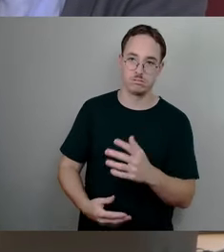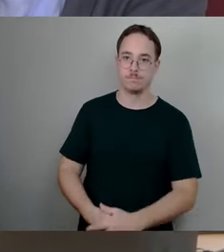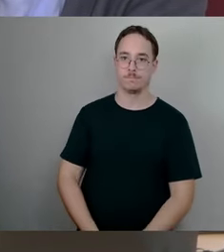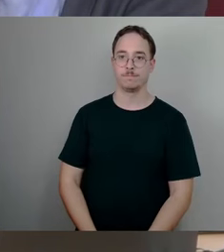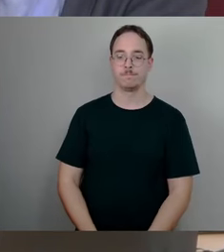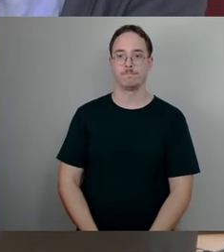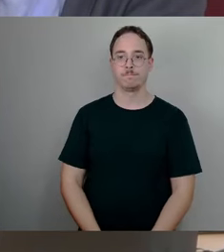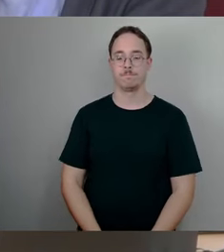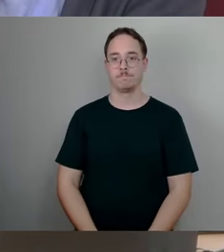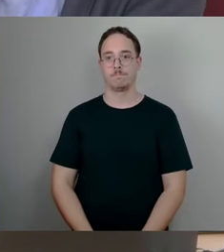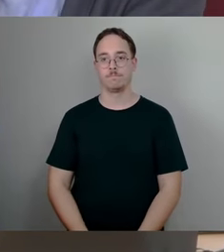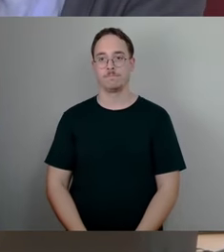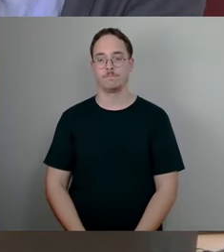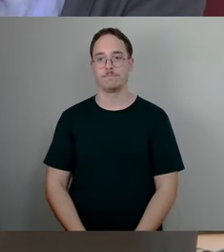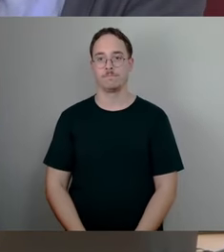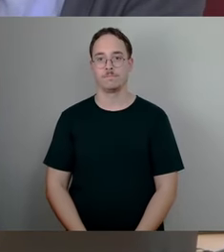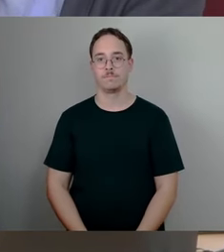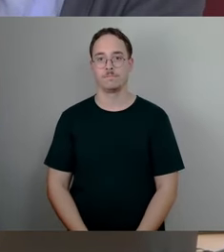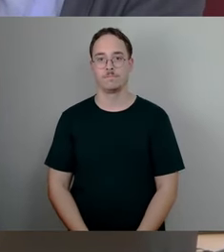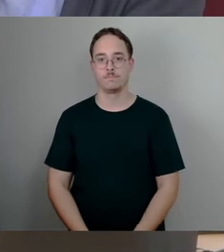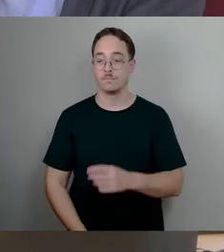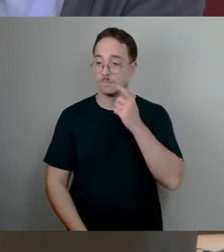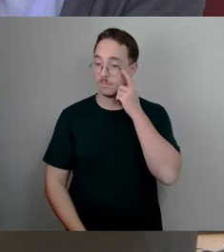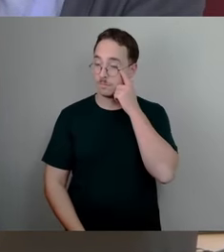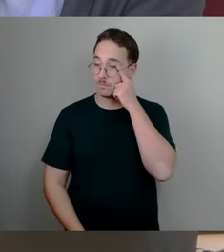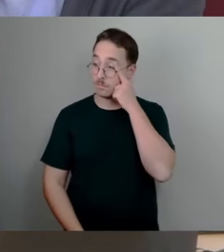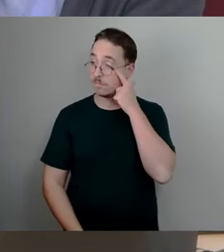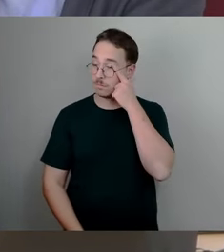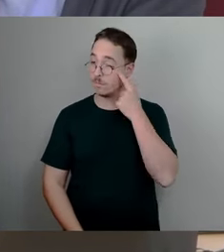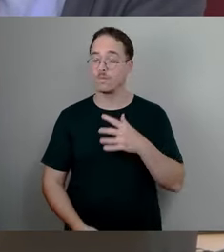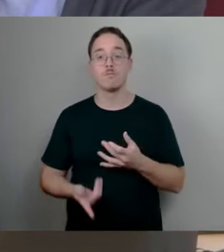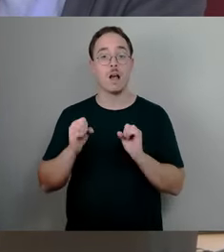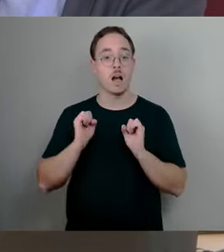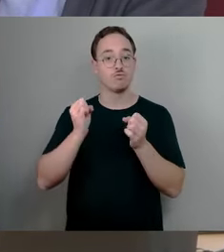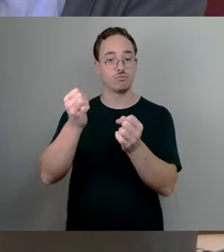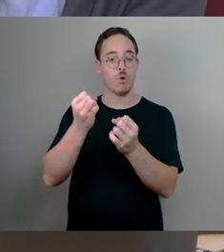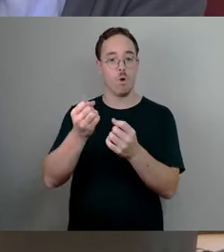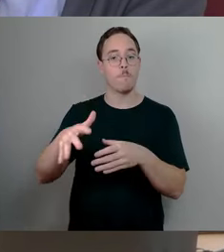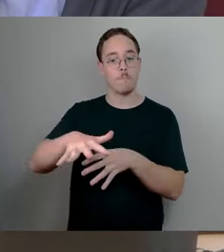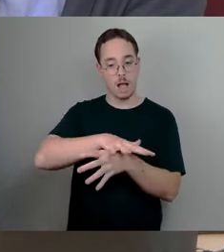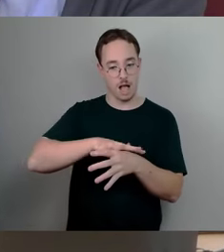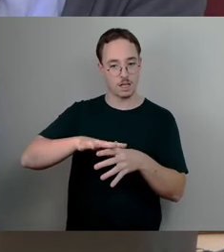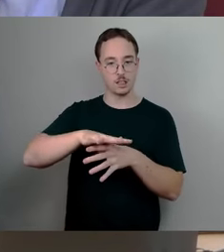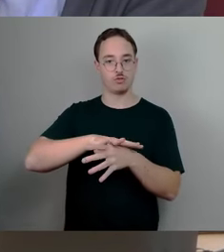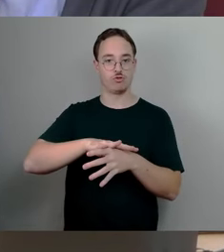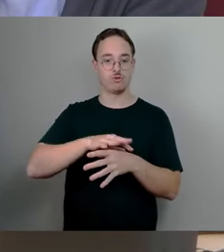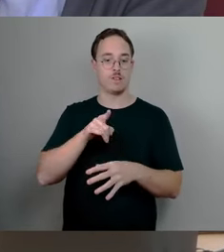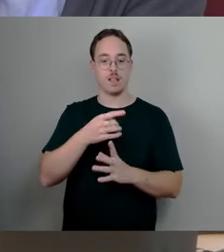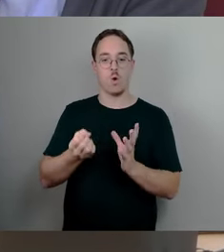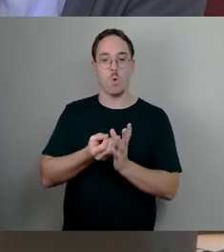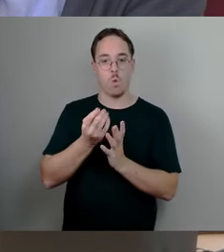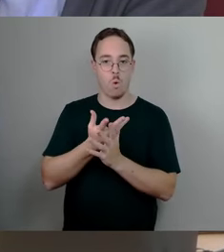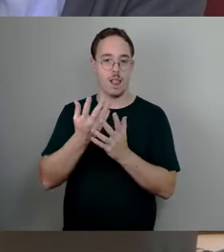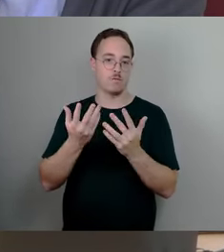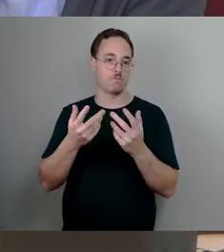gibt es das Engagement aus dem Bereich von kulturellen Einrichtungen, in dem